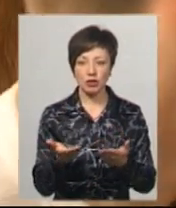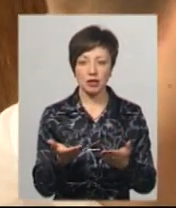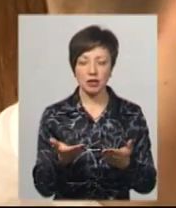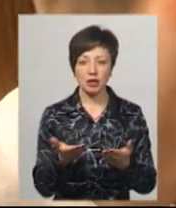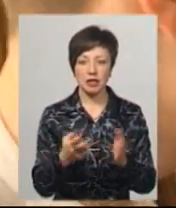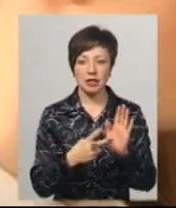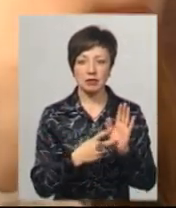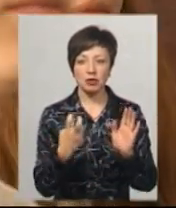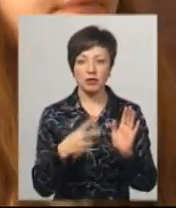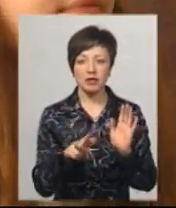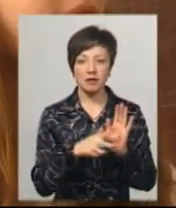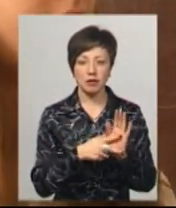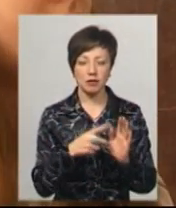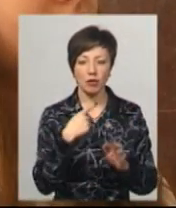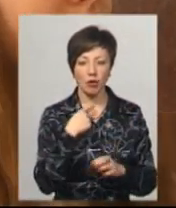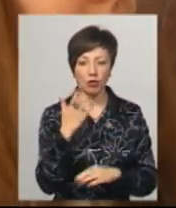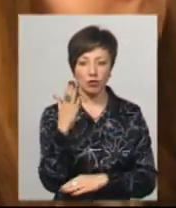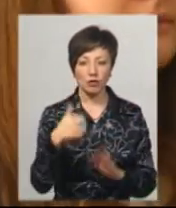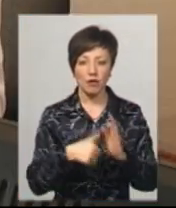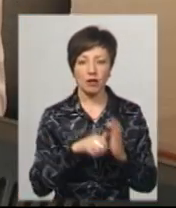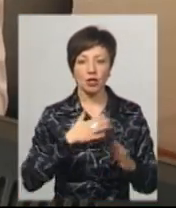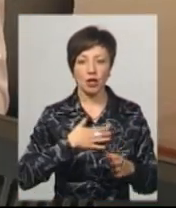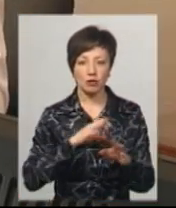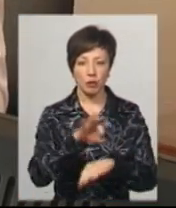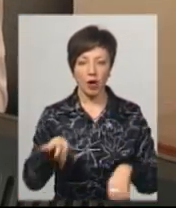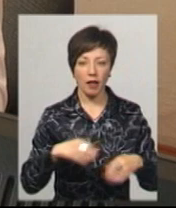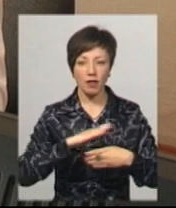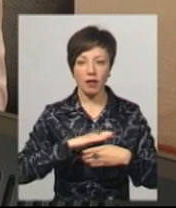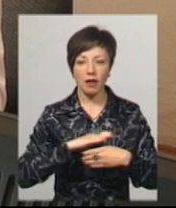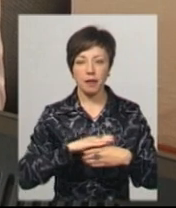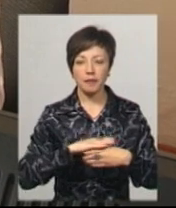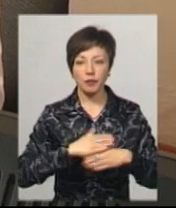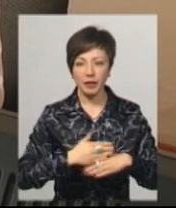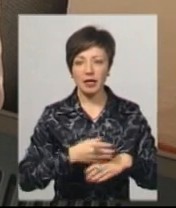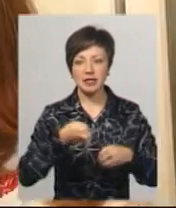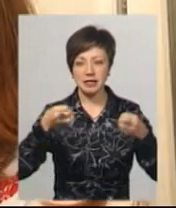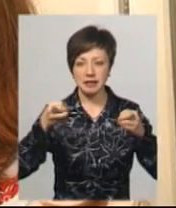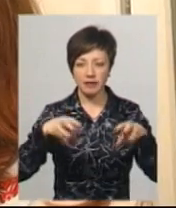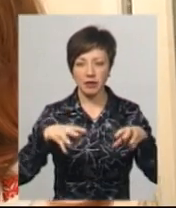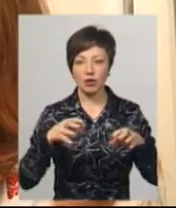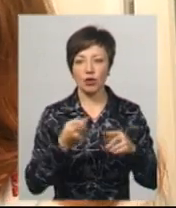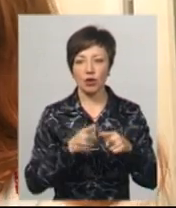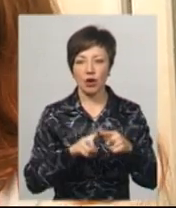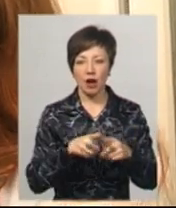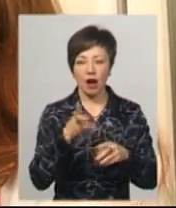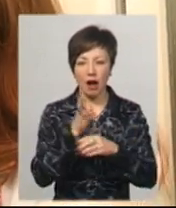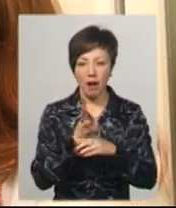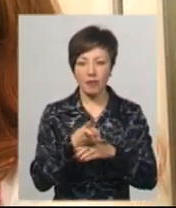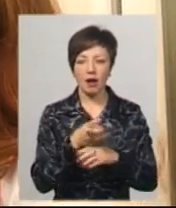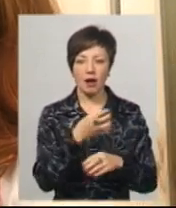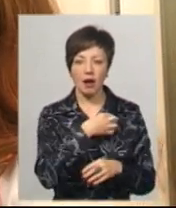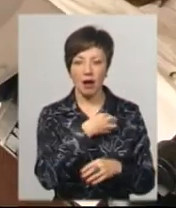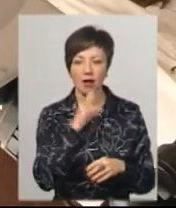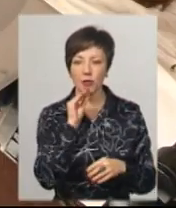728 голосували за наш проєкт. Ноутбук, кільцеве світло, штативи, фотокамера та мікрофон, дві петлички, фон, екран,